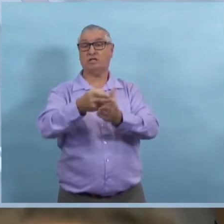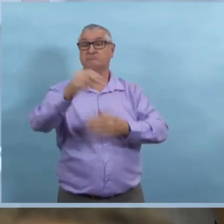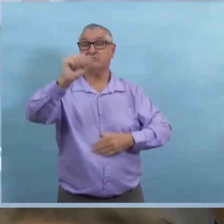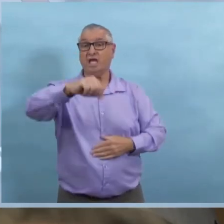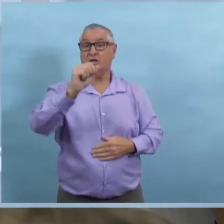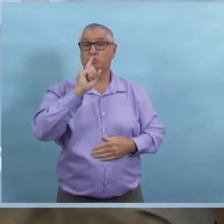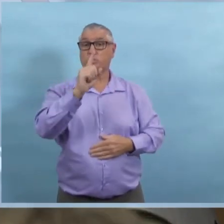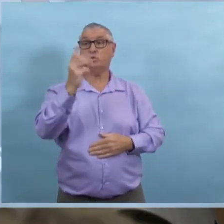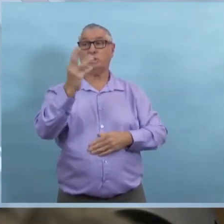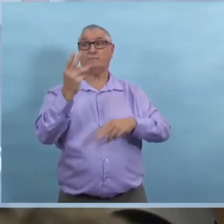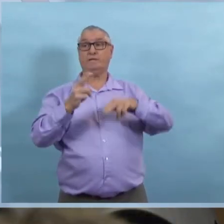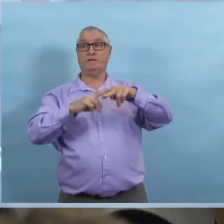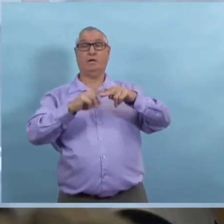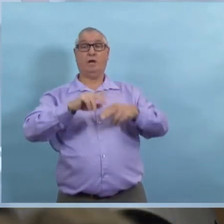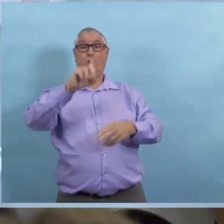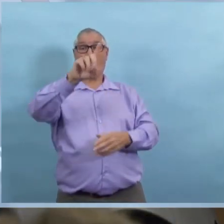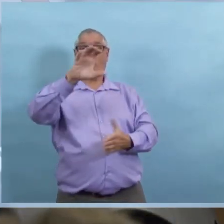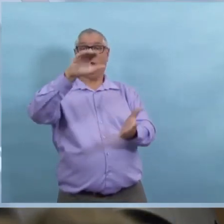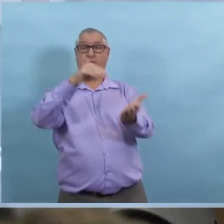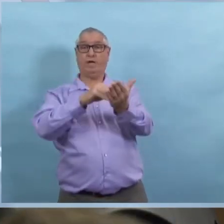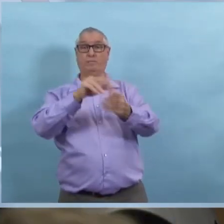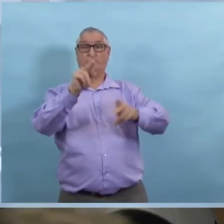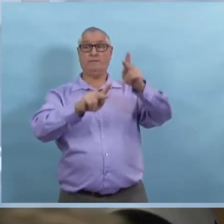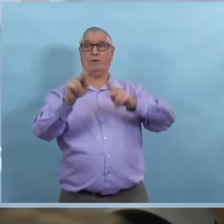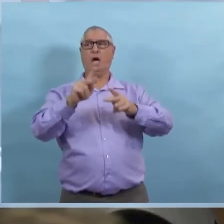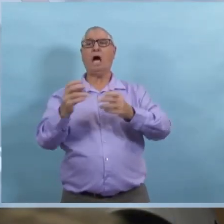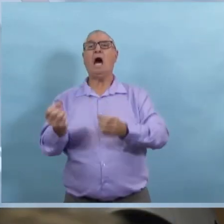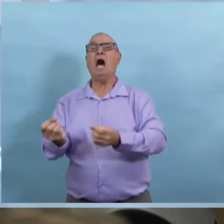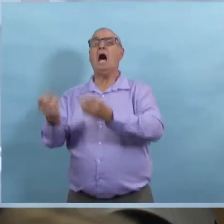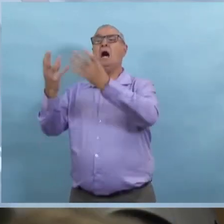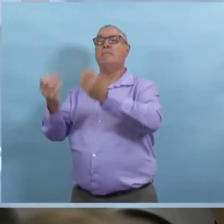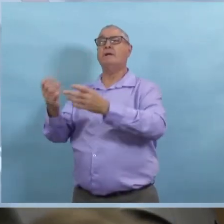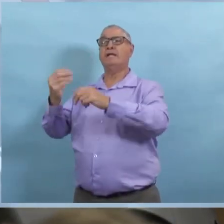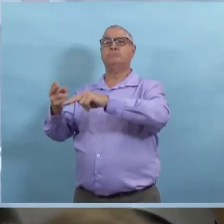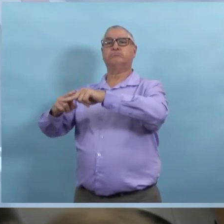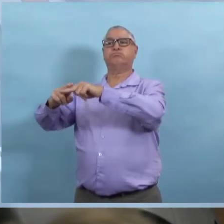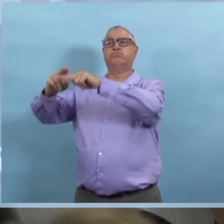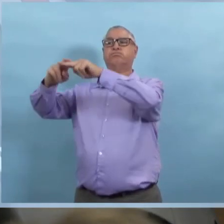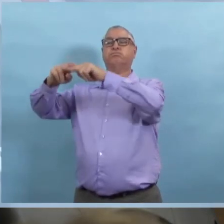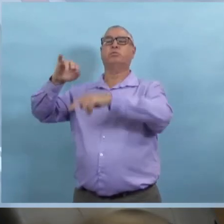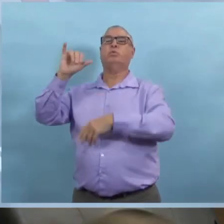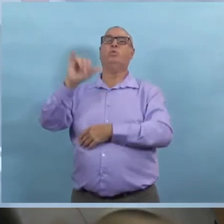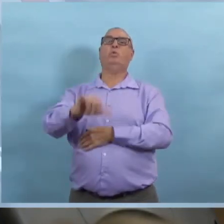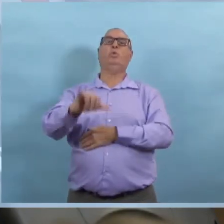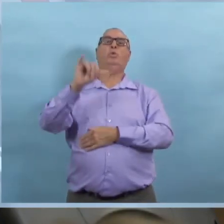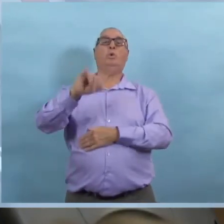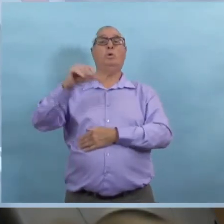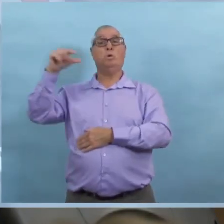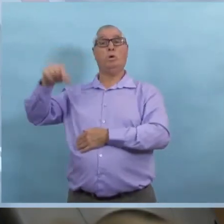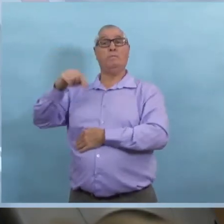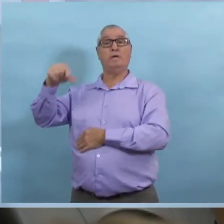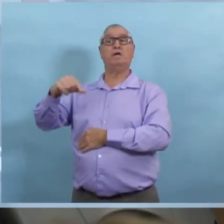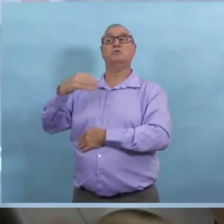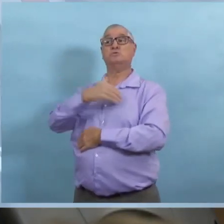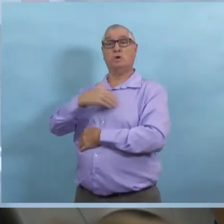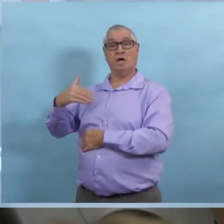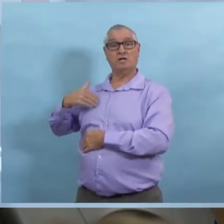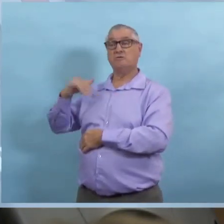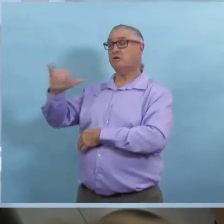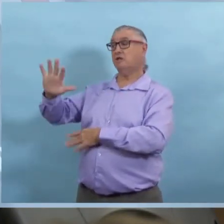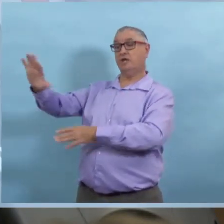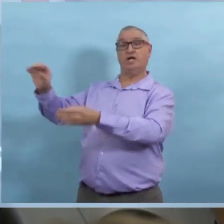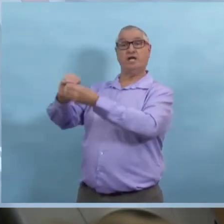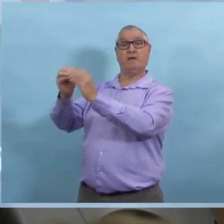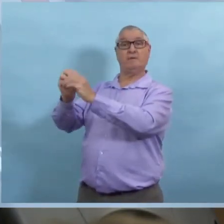sur cinq jours, la positivité sur 100 000 habitants, etc. Et c'est certain que nos chiffres sont très élevés. Ils sont certainement